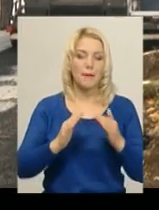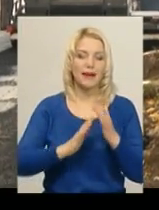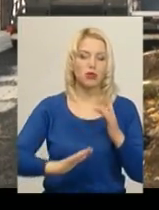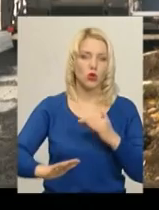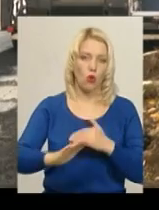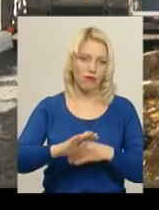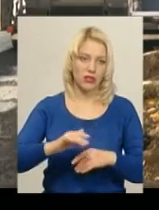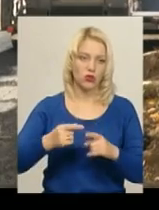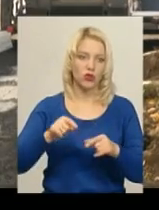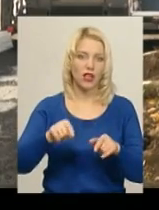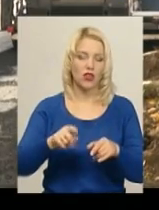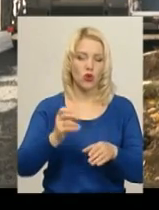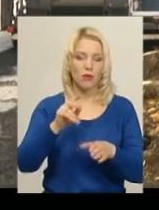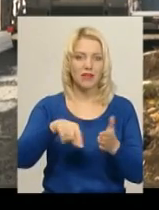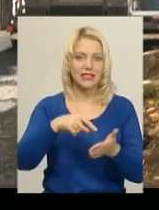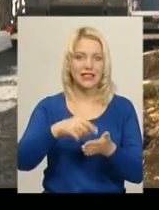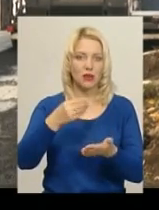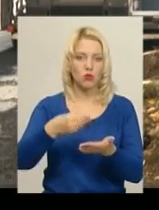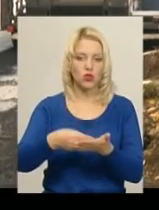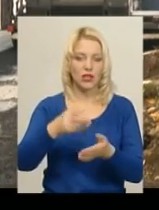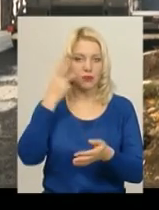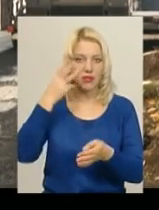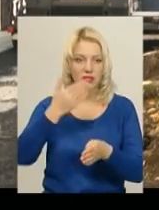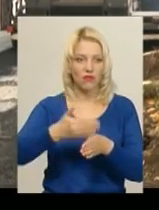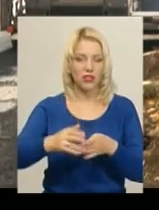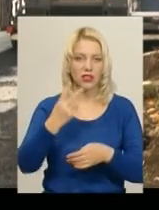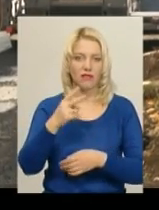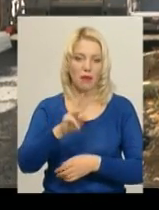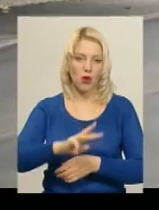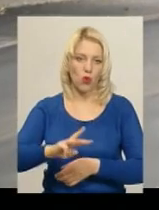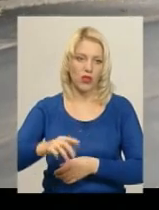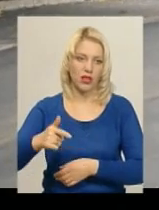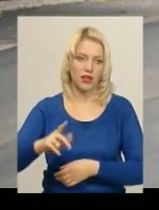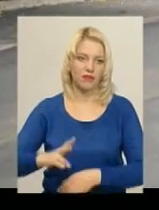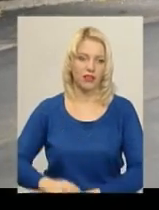території. На нього з міського бюджету Хмельницького було виділено 2 мільйони гривень.